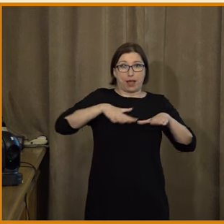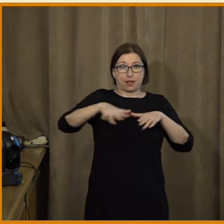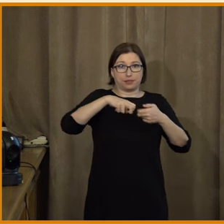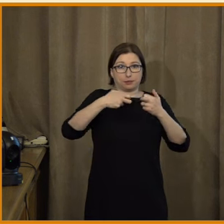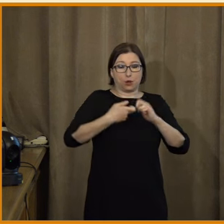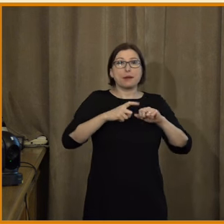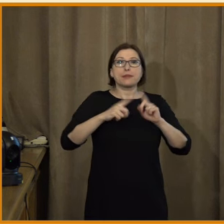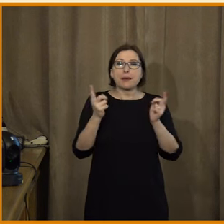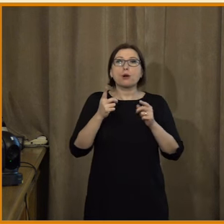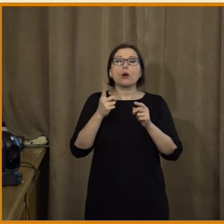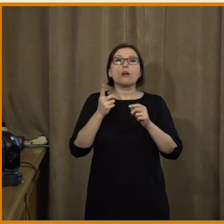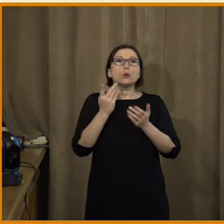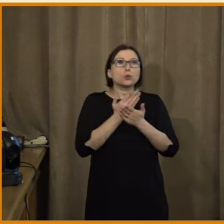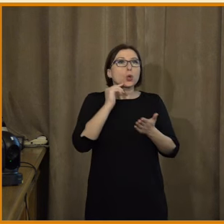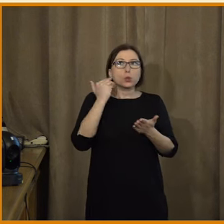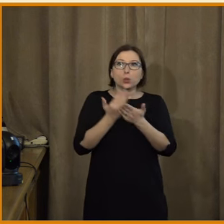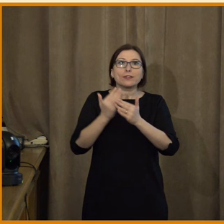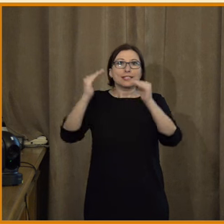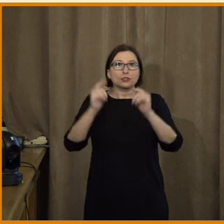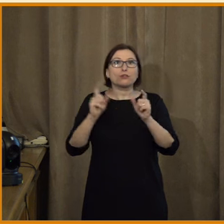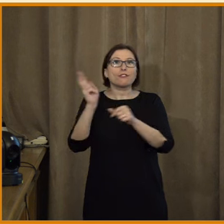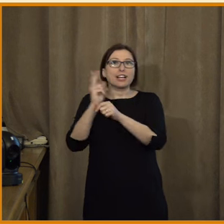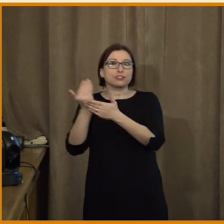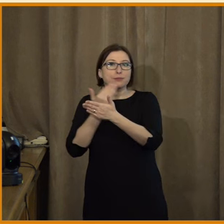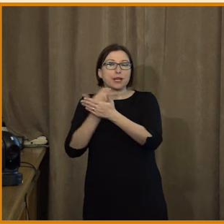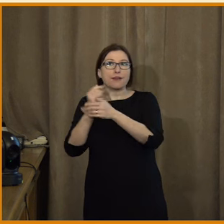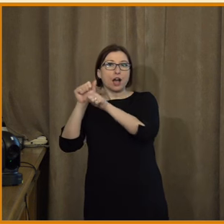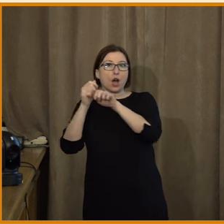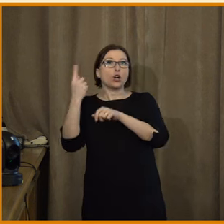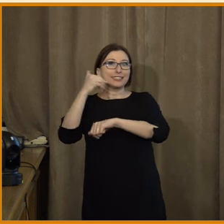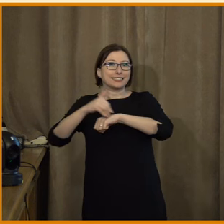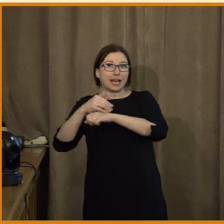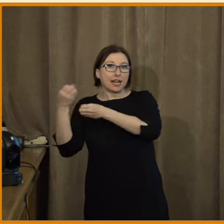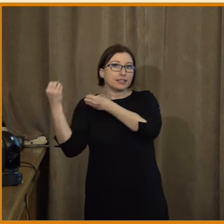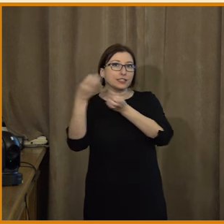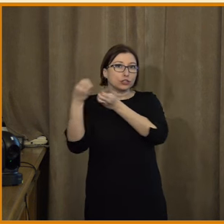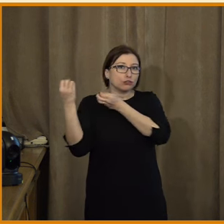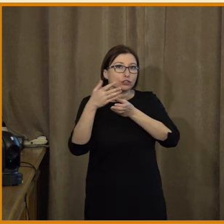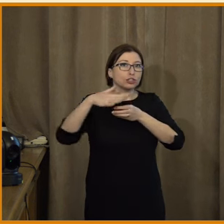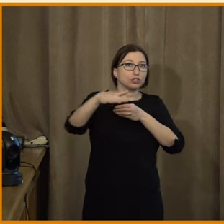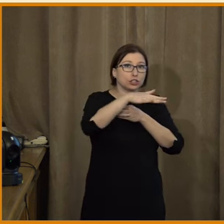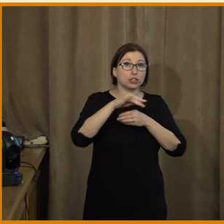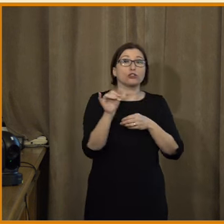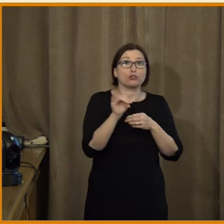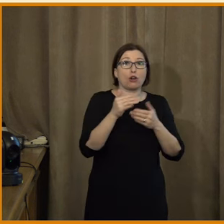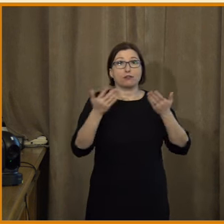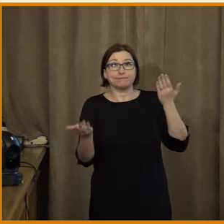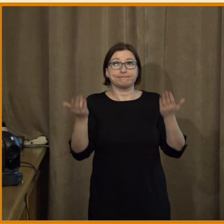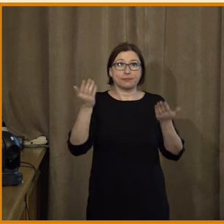snižuje důvěra vlivem těch dezinformací, což by potom byl problém té zahraniční propagandy. Takže slepice nebo vejce.